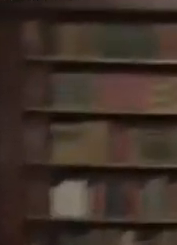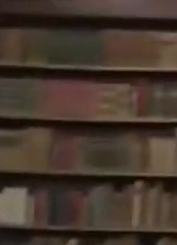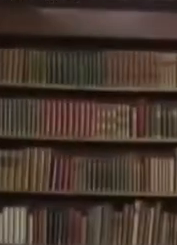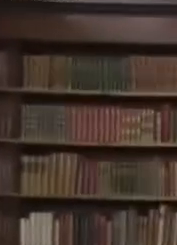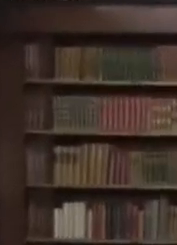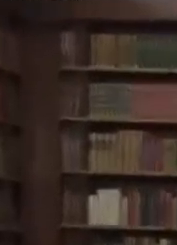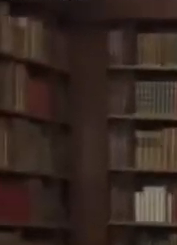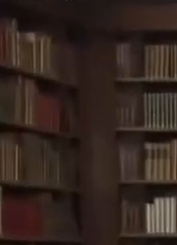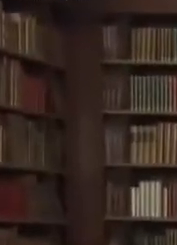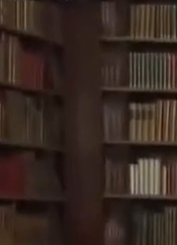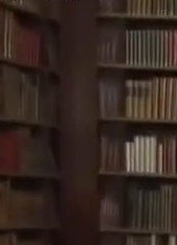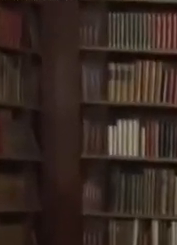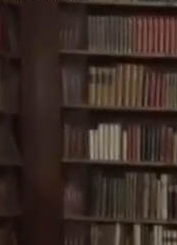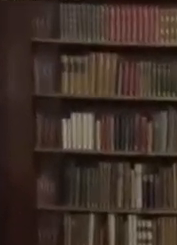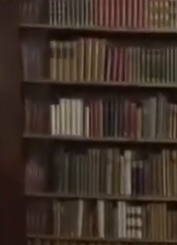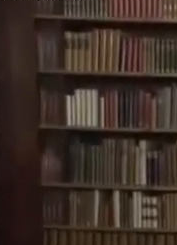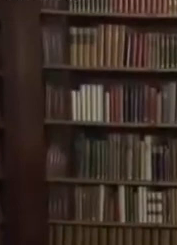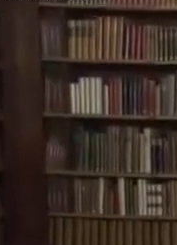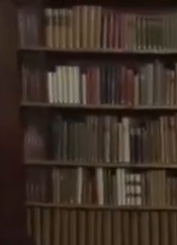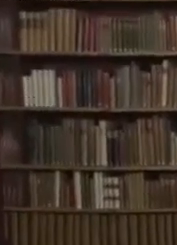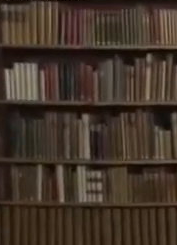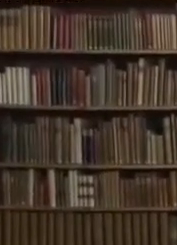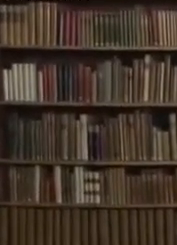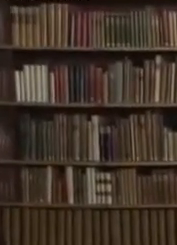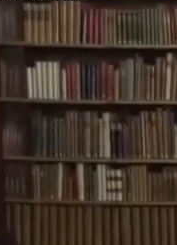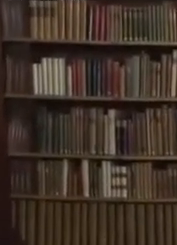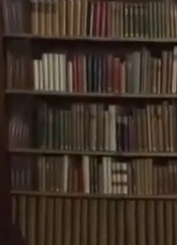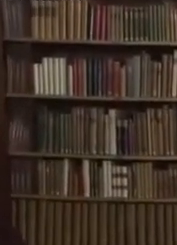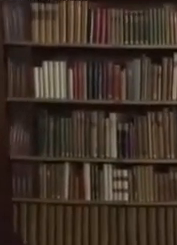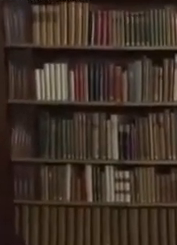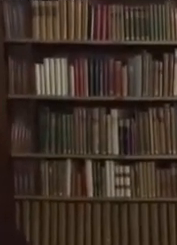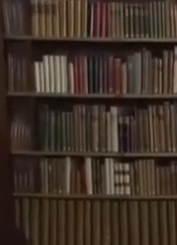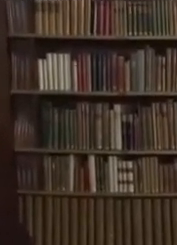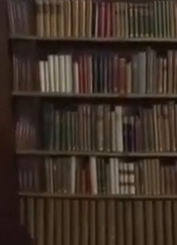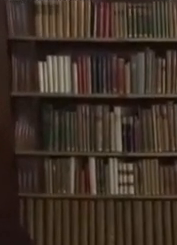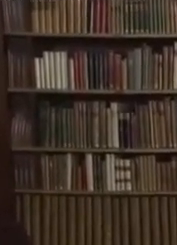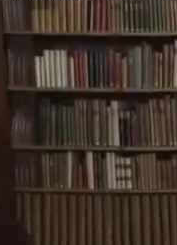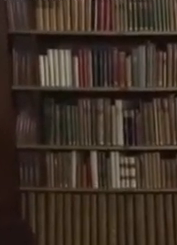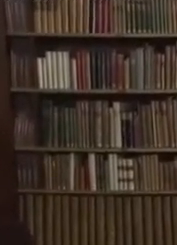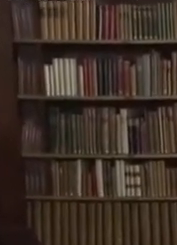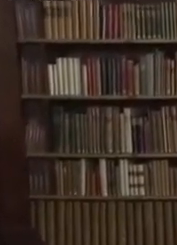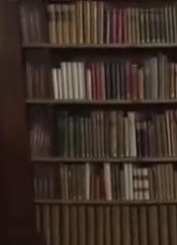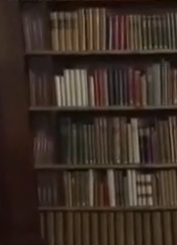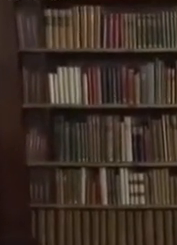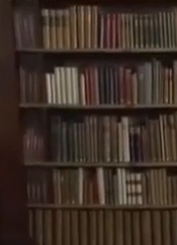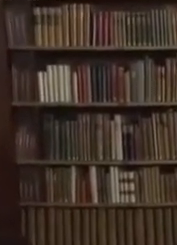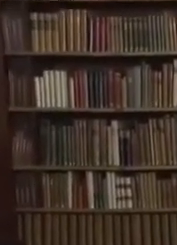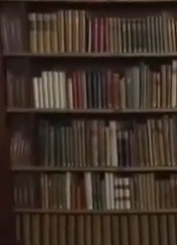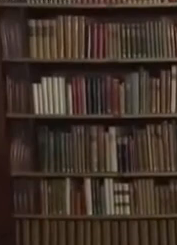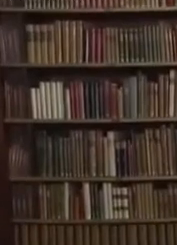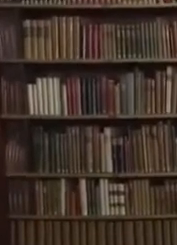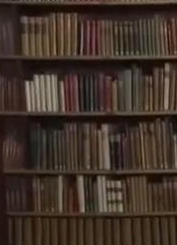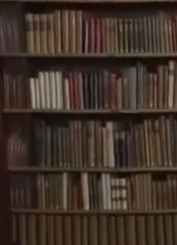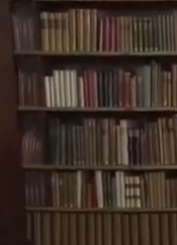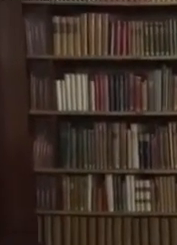Davor nicht. Ich kann Ihnen sagen, dass die Disziplinarvorgesetzten vor Ort des BMVG am 8. Juni informiert haben und wir sofort gehandelt